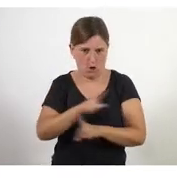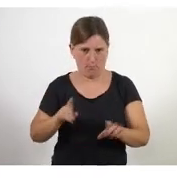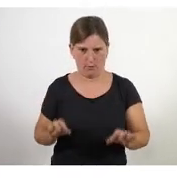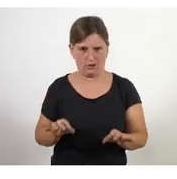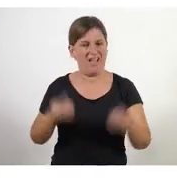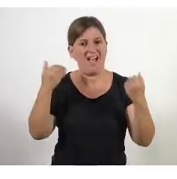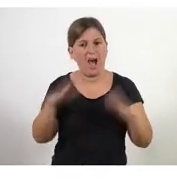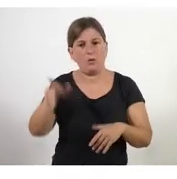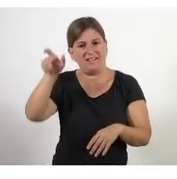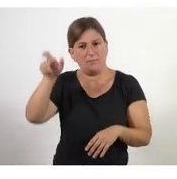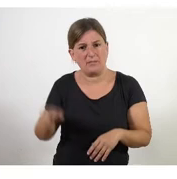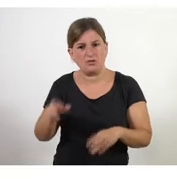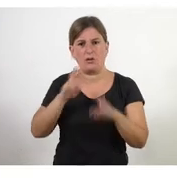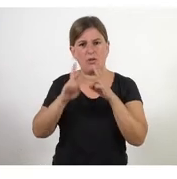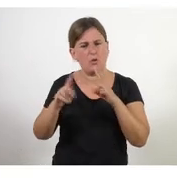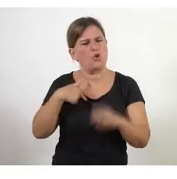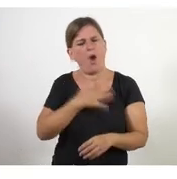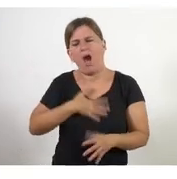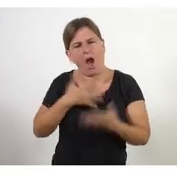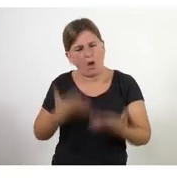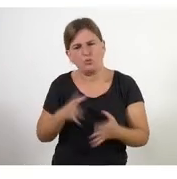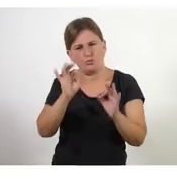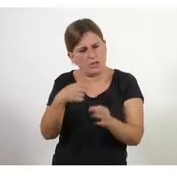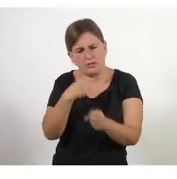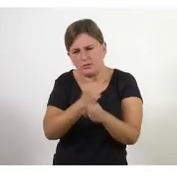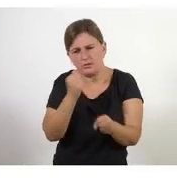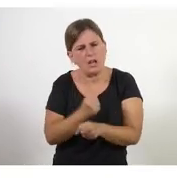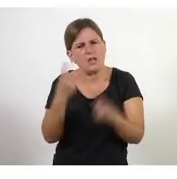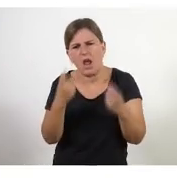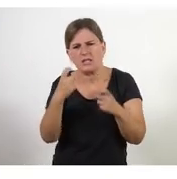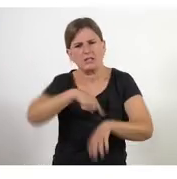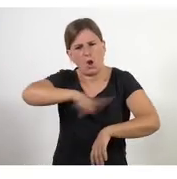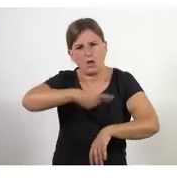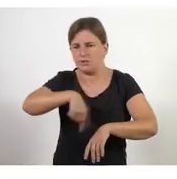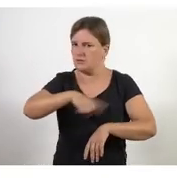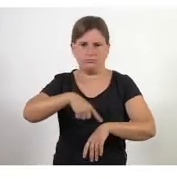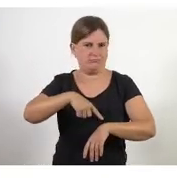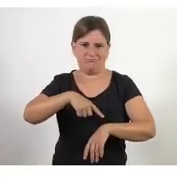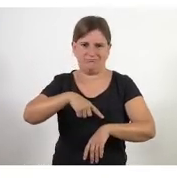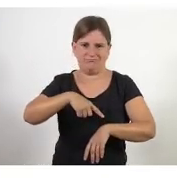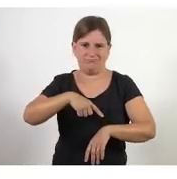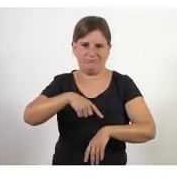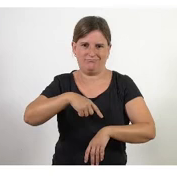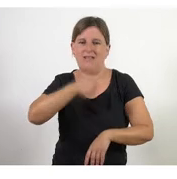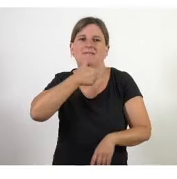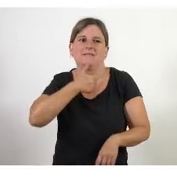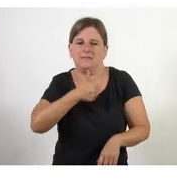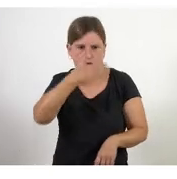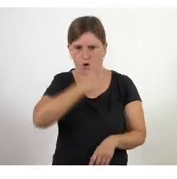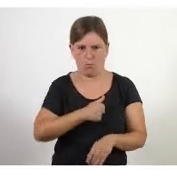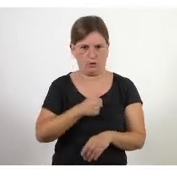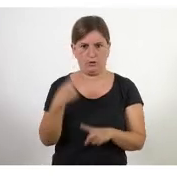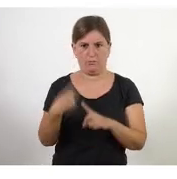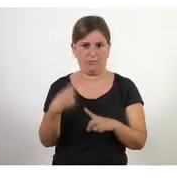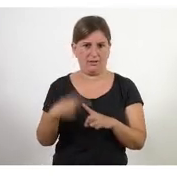per molt que la persona et digui però és que ho faig molt a gust és que és necessari això no és sostenible per què? doncs perquè no